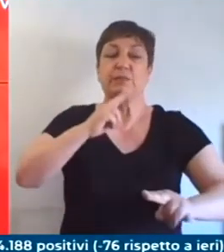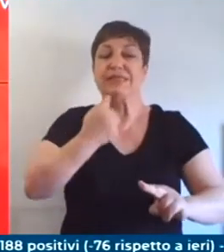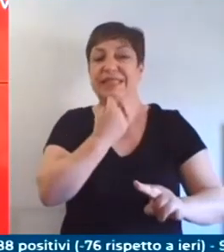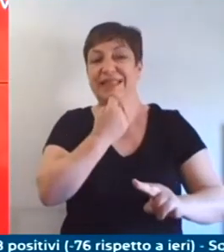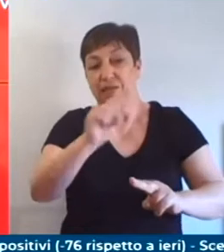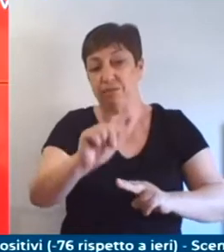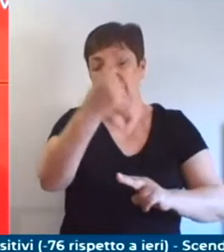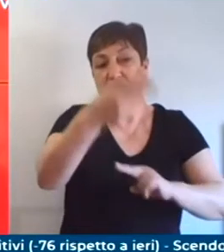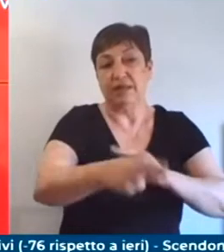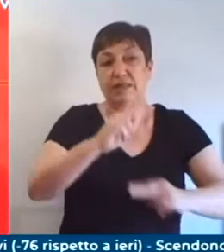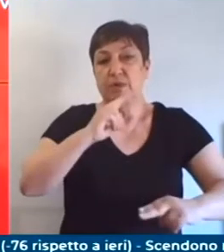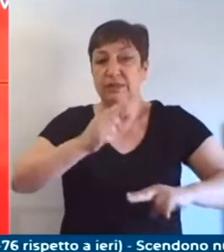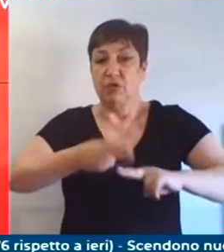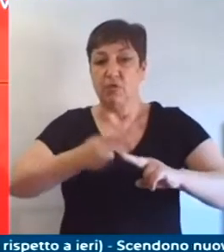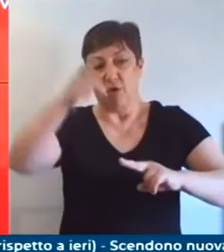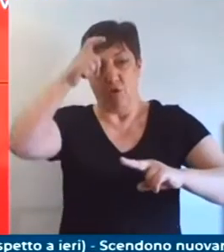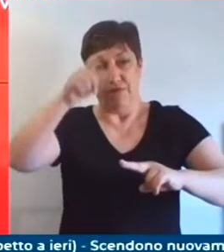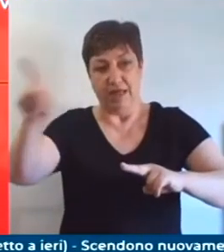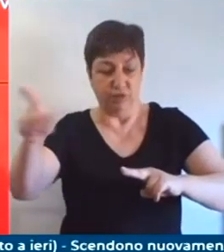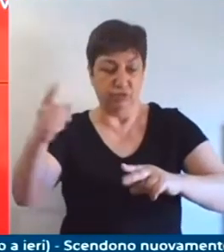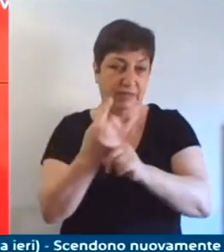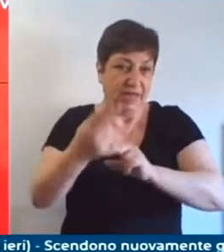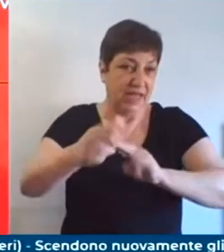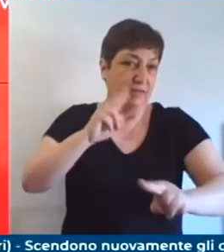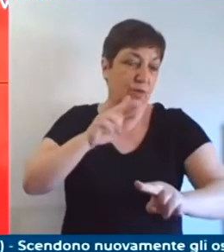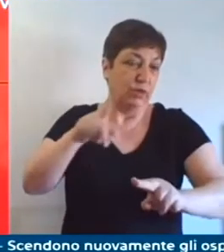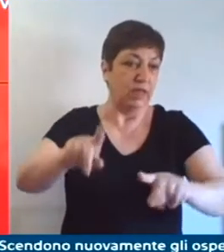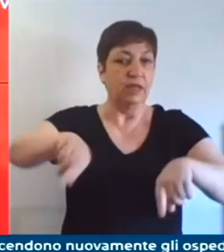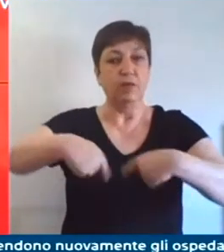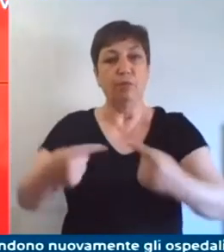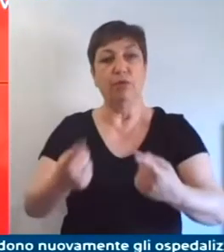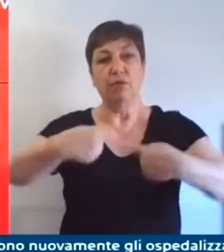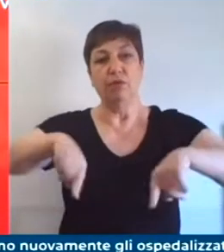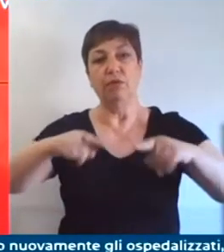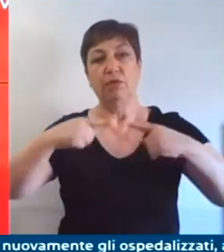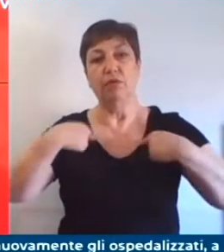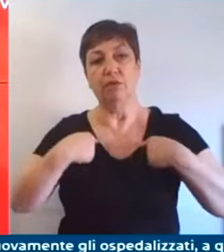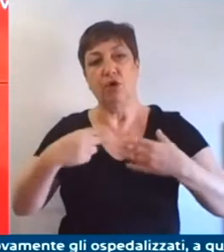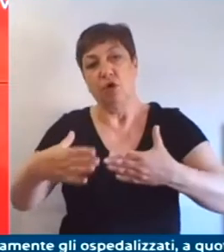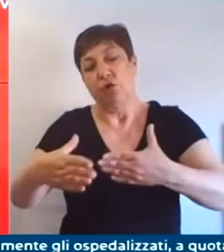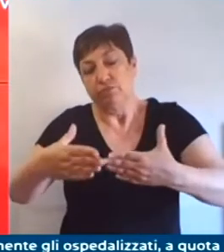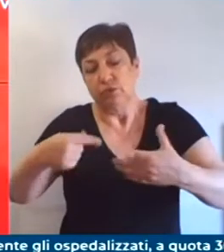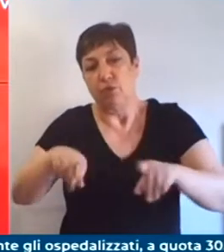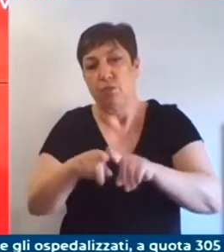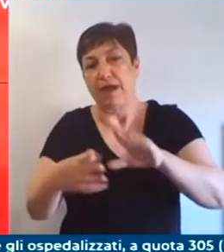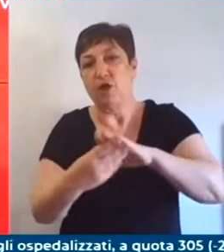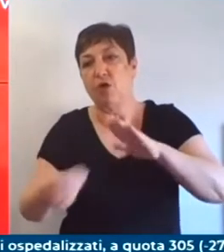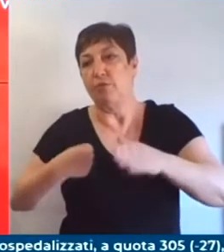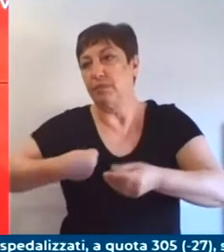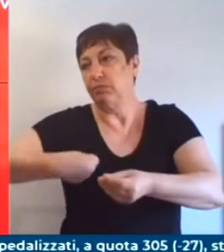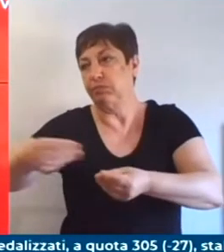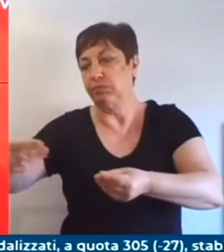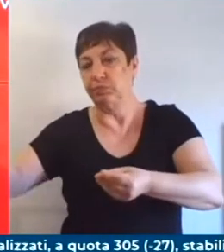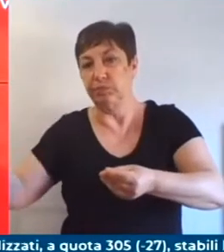lato dell'altra regione ci si potrà recare con autocertificazione in questo caso cosa che non serve più all'interno del territorio